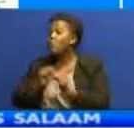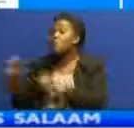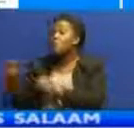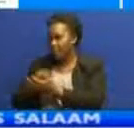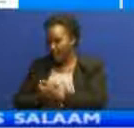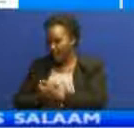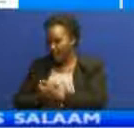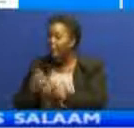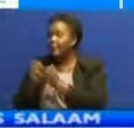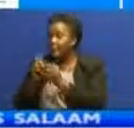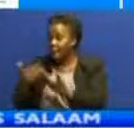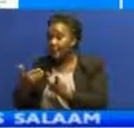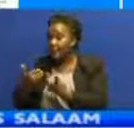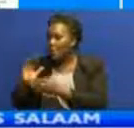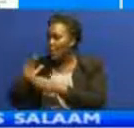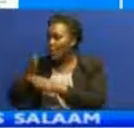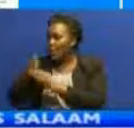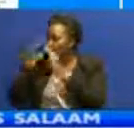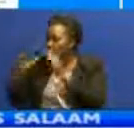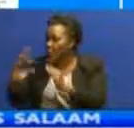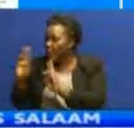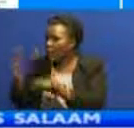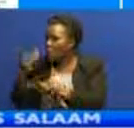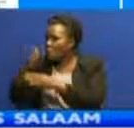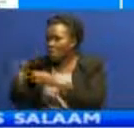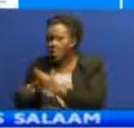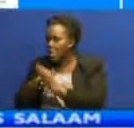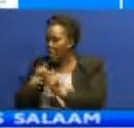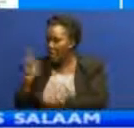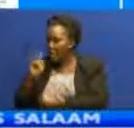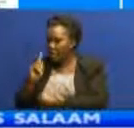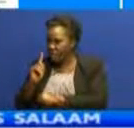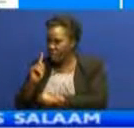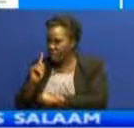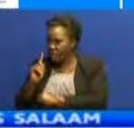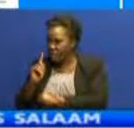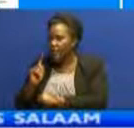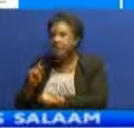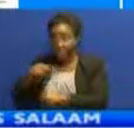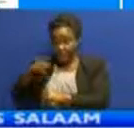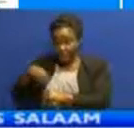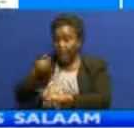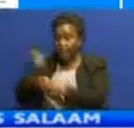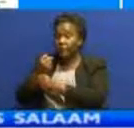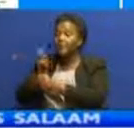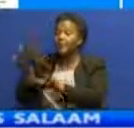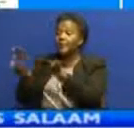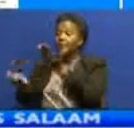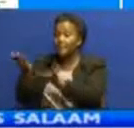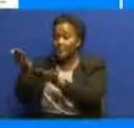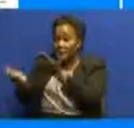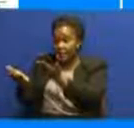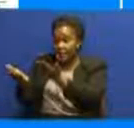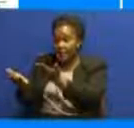kinachotakiwa msifanye maendelezo mengine lakini pia natasmini inakue mefanyika na kiasi ambacho natakiuwa kuja